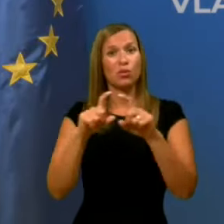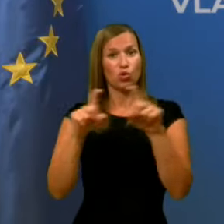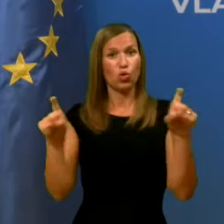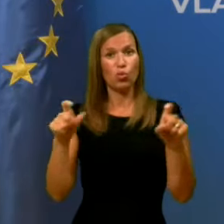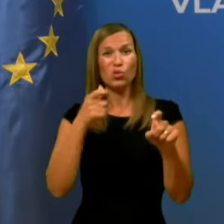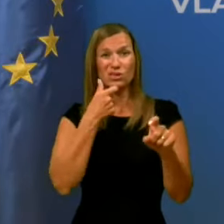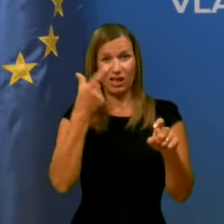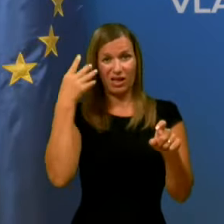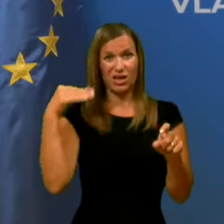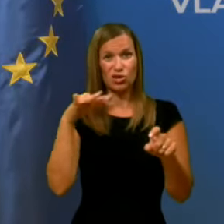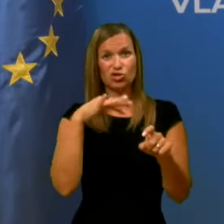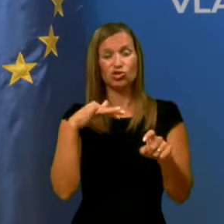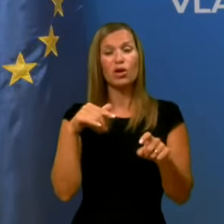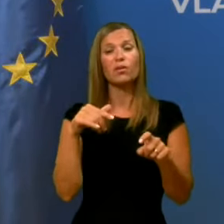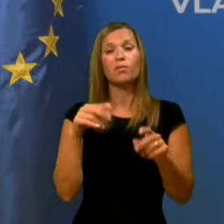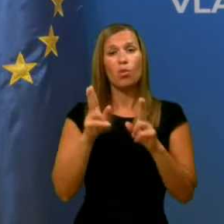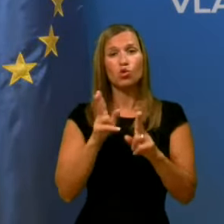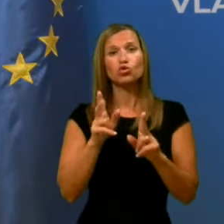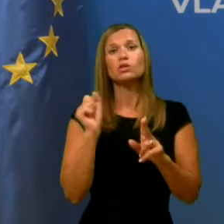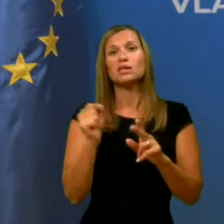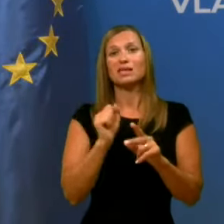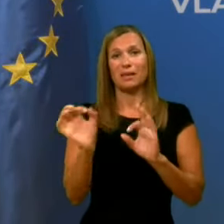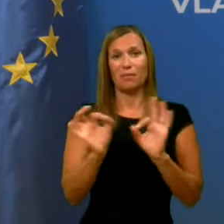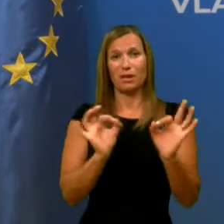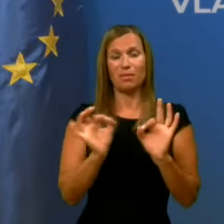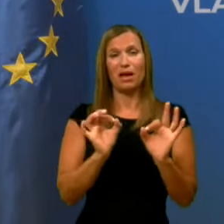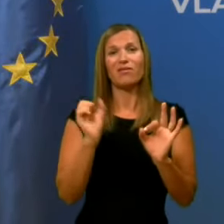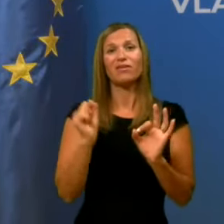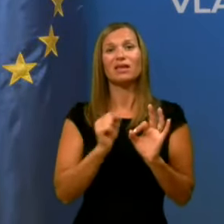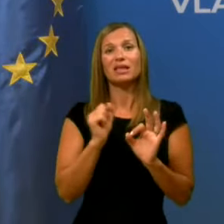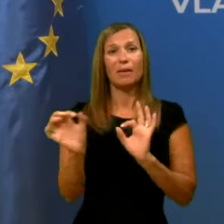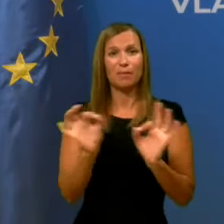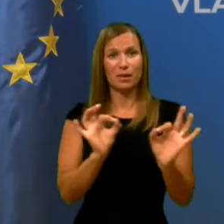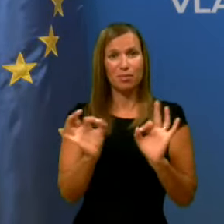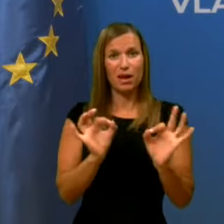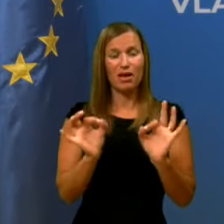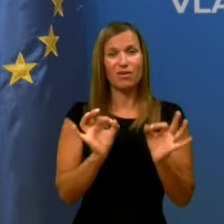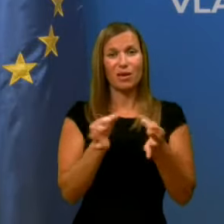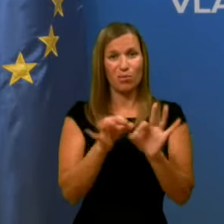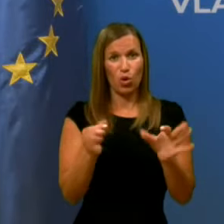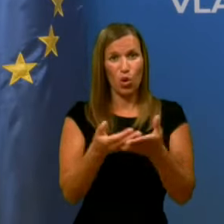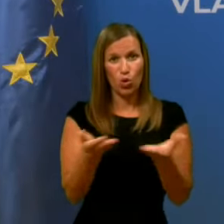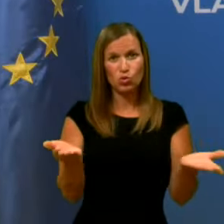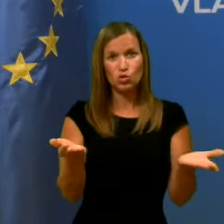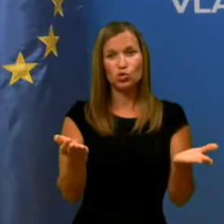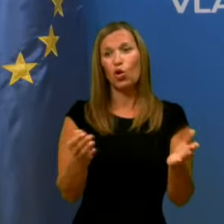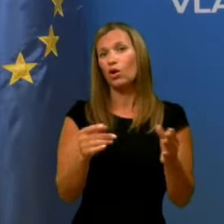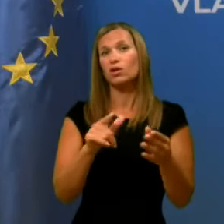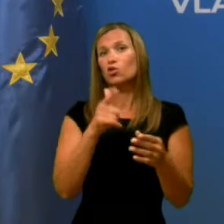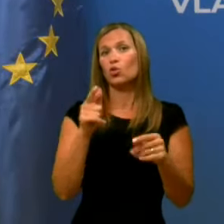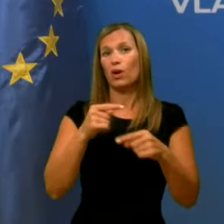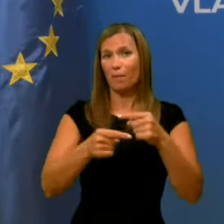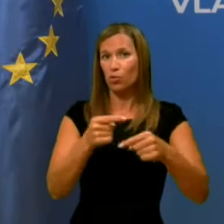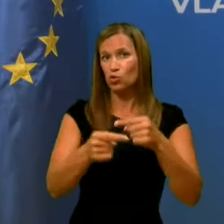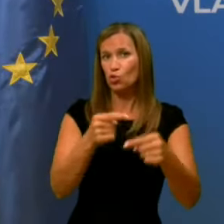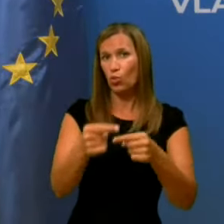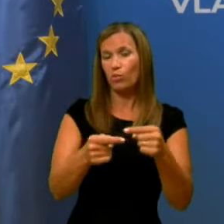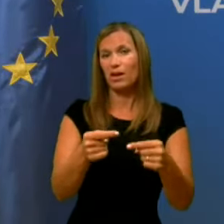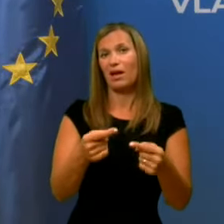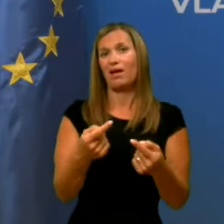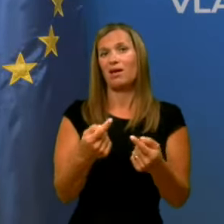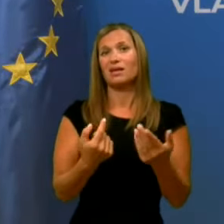možnost, da se pripravi, da pripravi rdeč odsono, da pripravi prostor in vse druge postopke, protokole,